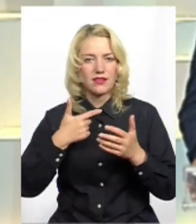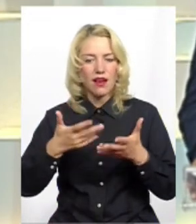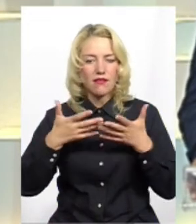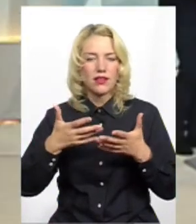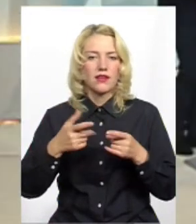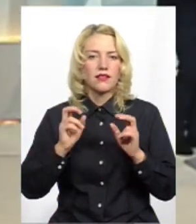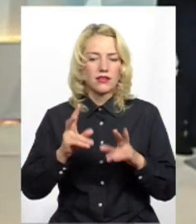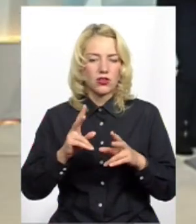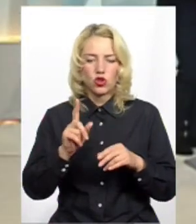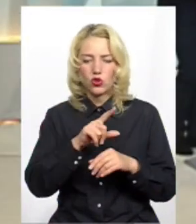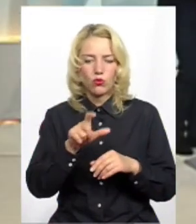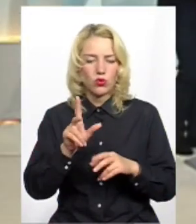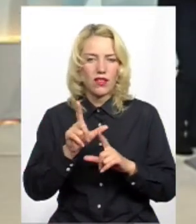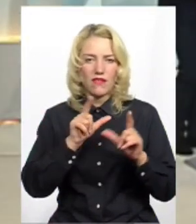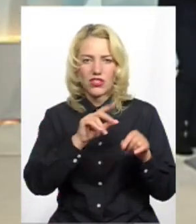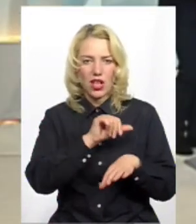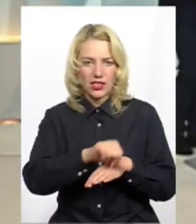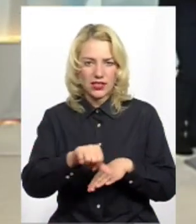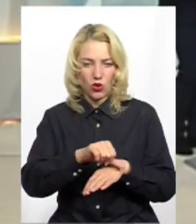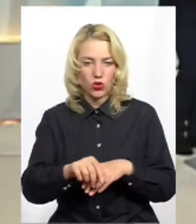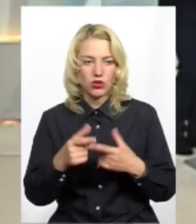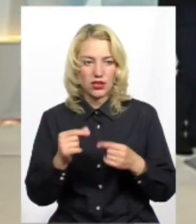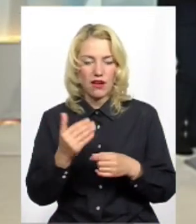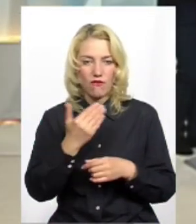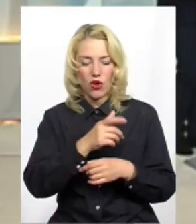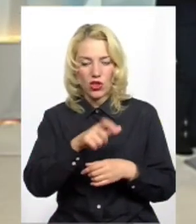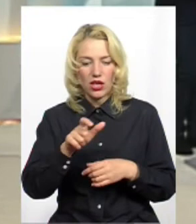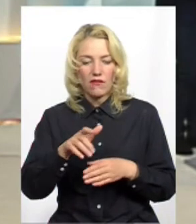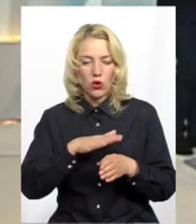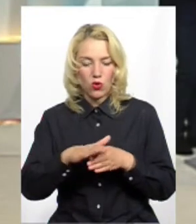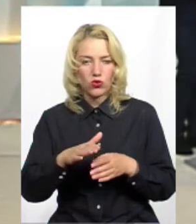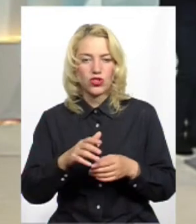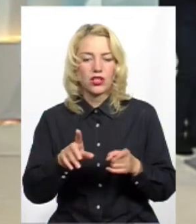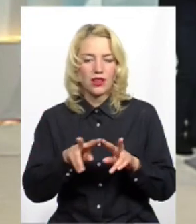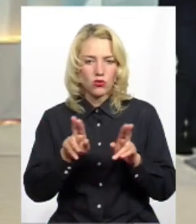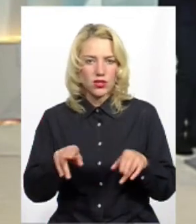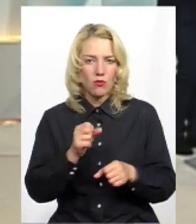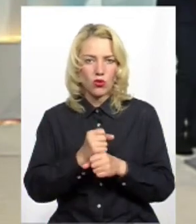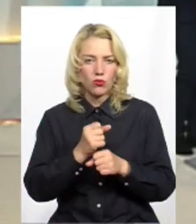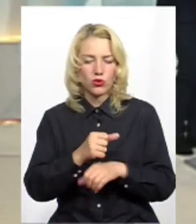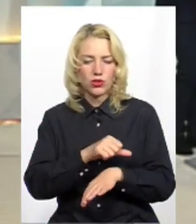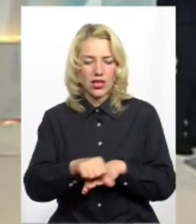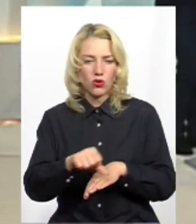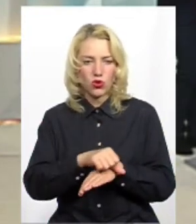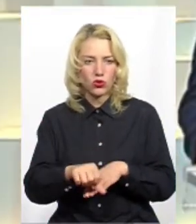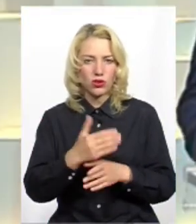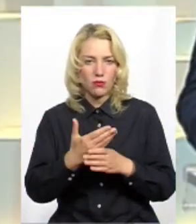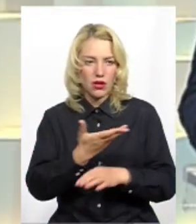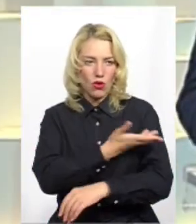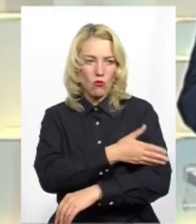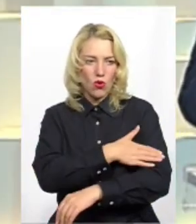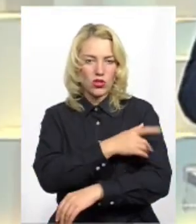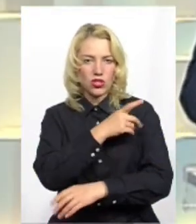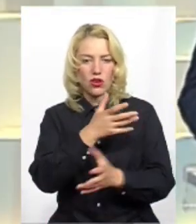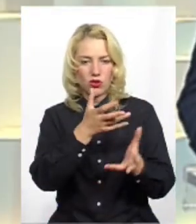щоб наші громадяни не виїжджали за кордон, де вони, виконуючи ту саму роботу за кордоном, наприклад, в Польщі,